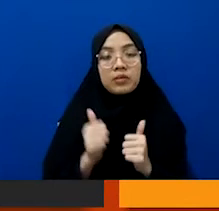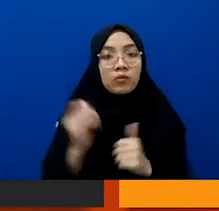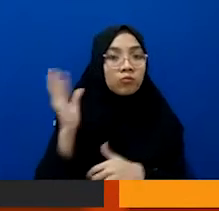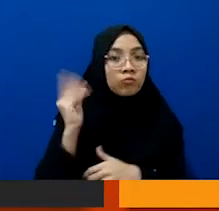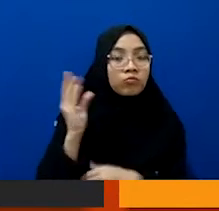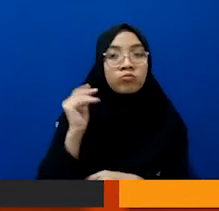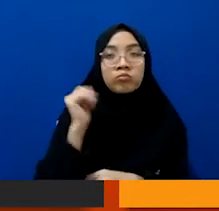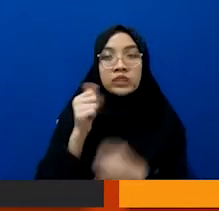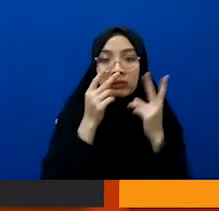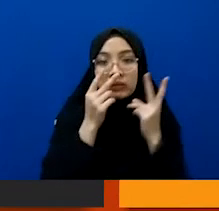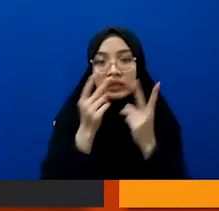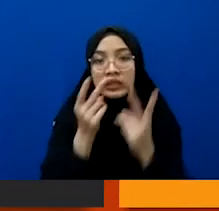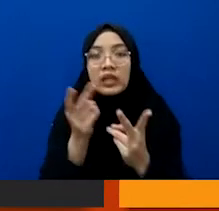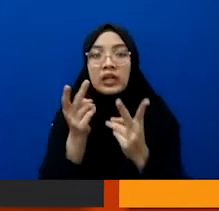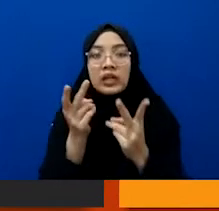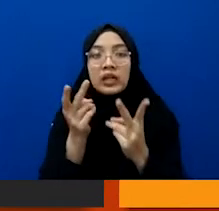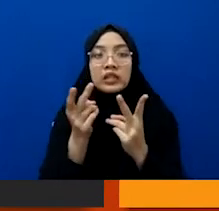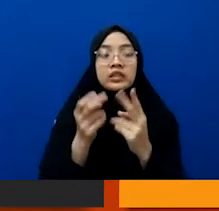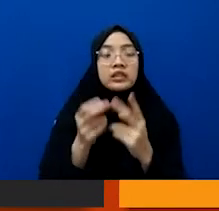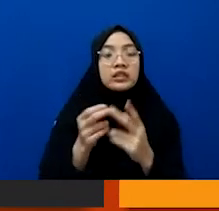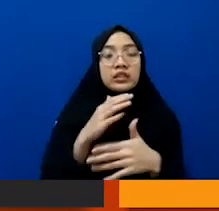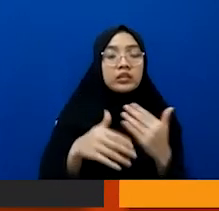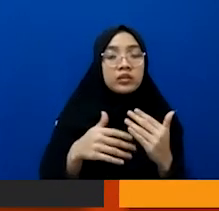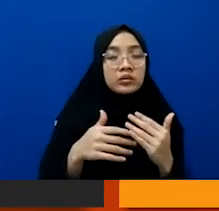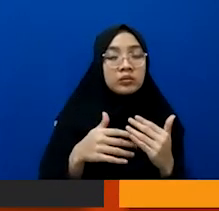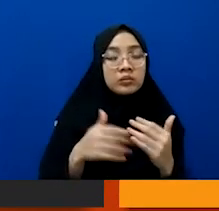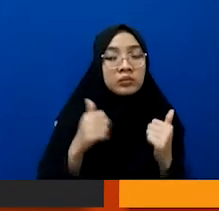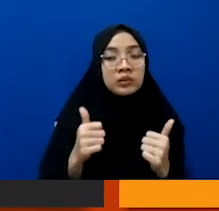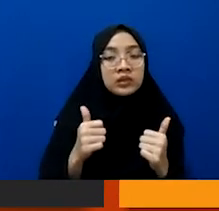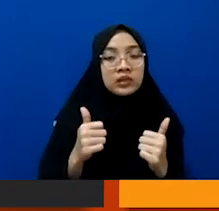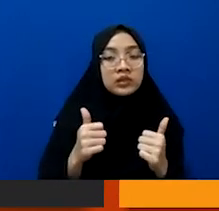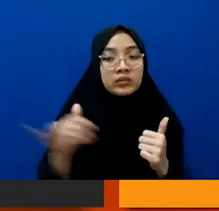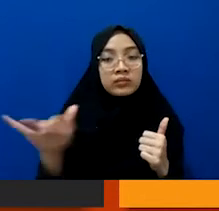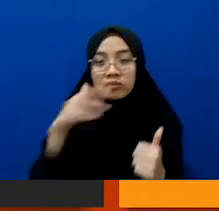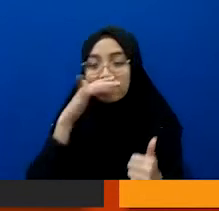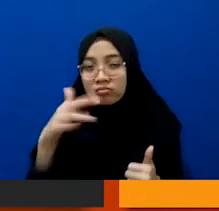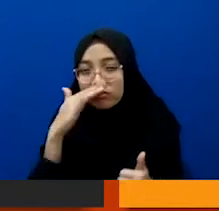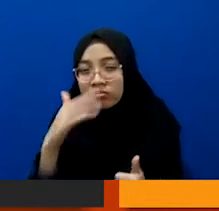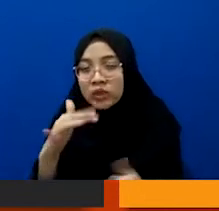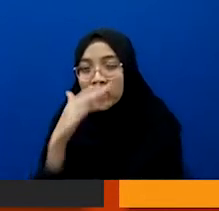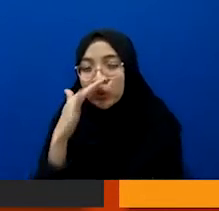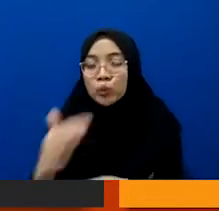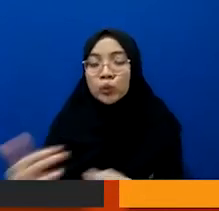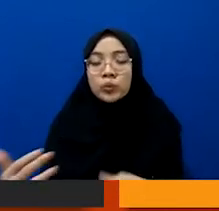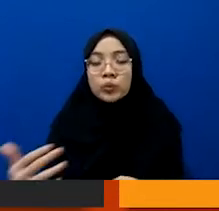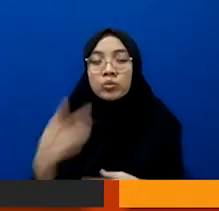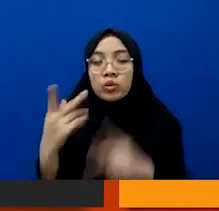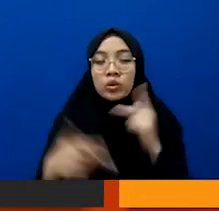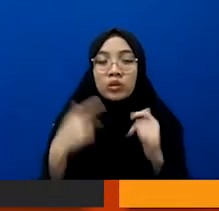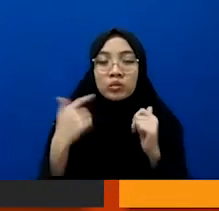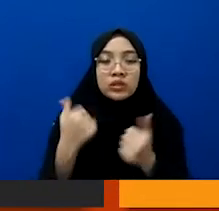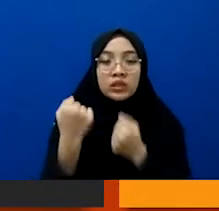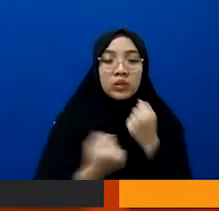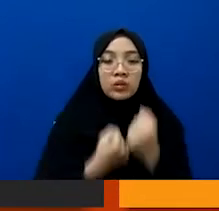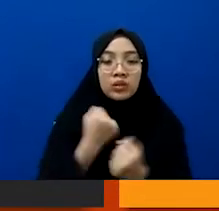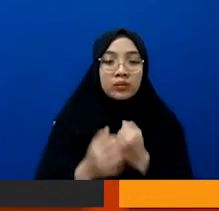yang bisa melihat gitu kan yang bisa mencium bau misalnya kalau itu bisa dilakukan di situ